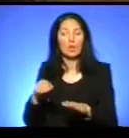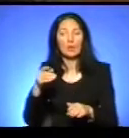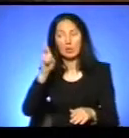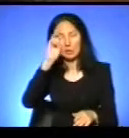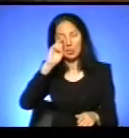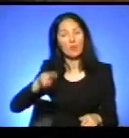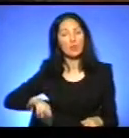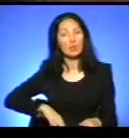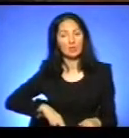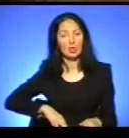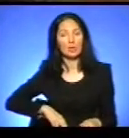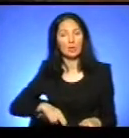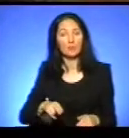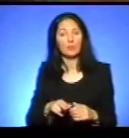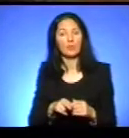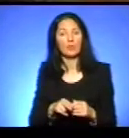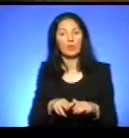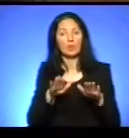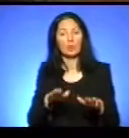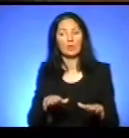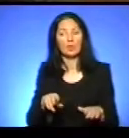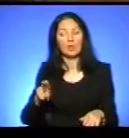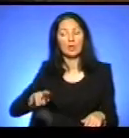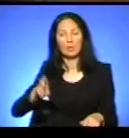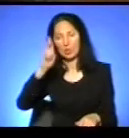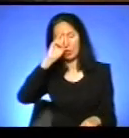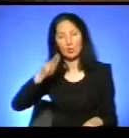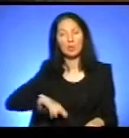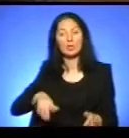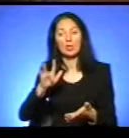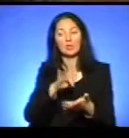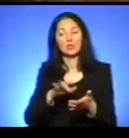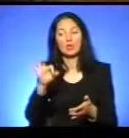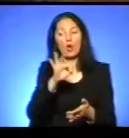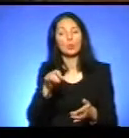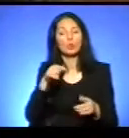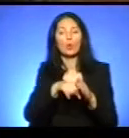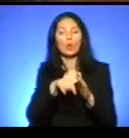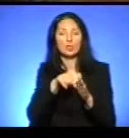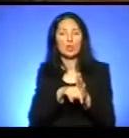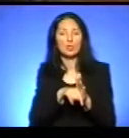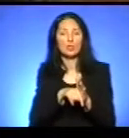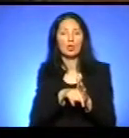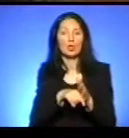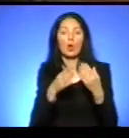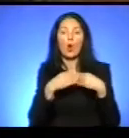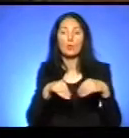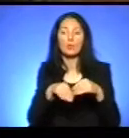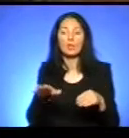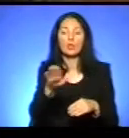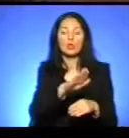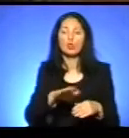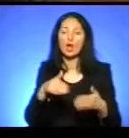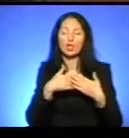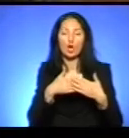адміністрації, міста обласного значення, об'єднані територіальні